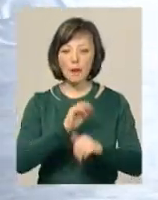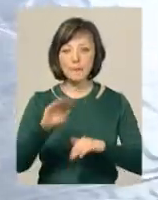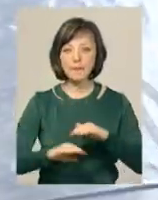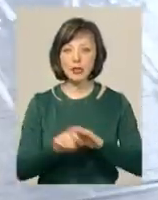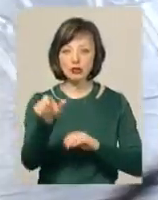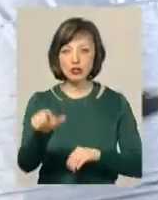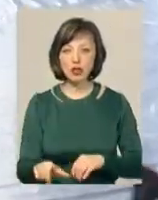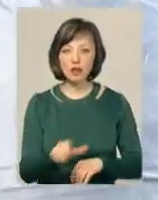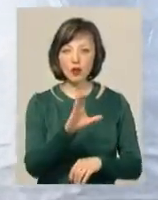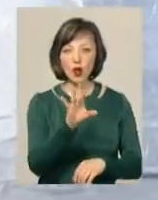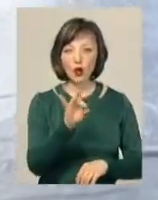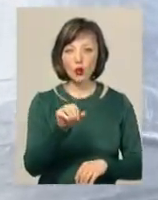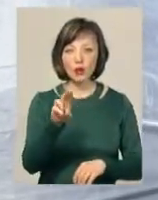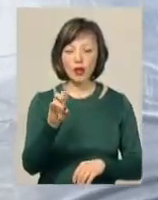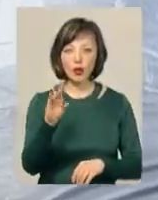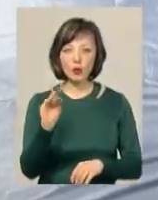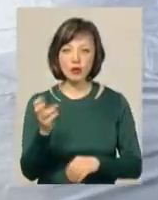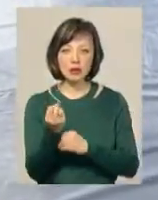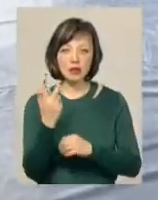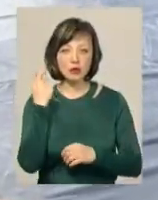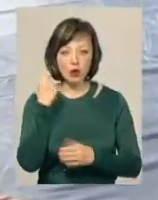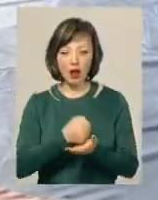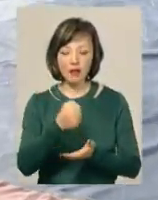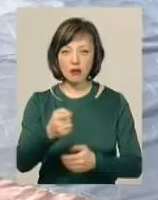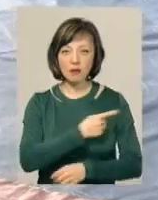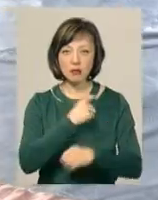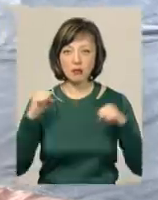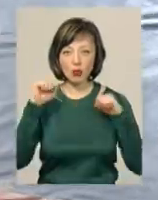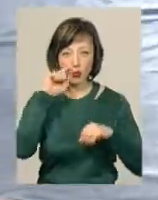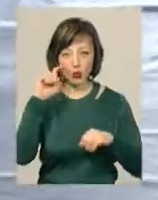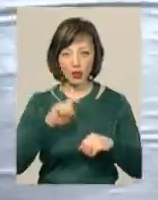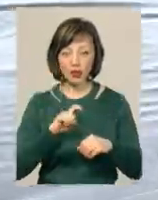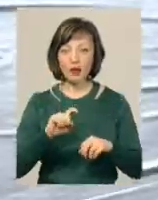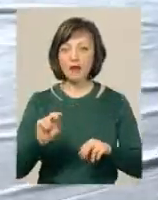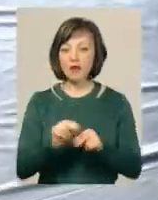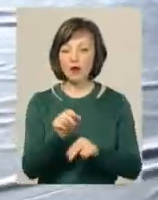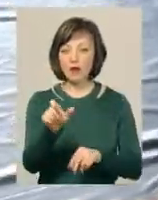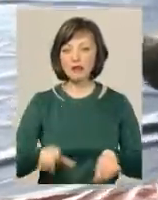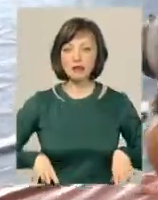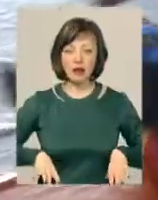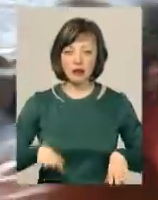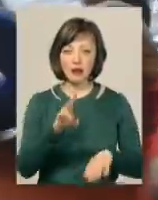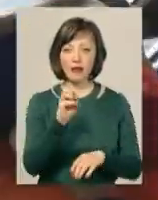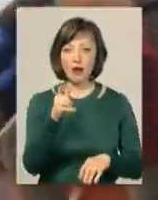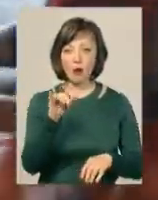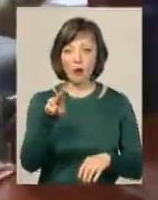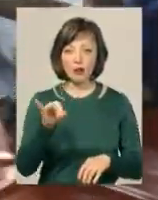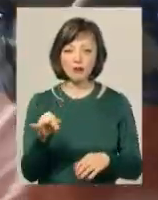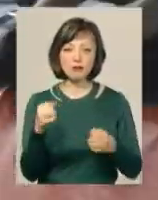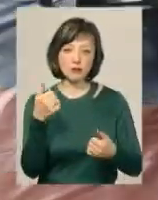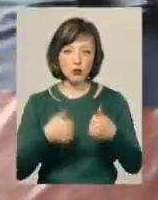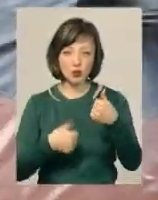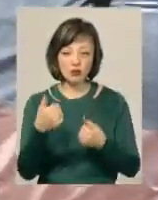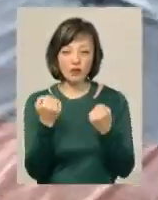Вадим Руденюк у свої 13 років удостоївся звання кандидата в майстри спорту України. Вихованець тренера Валентина Негоди свою суточку виграв